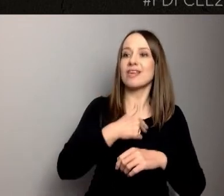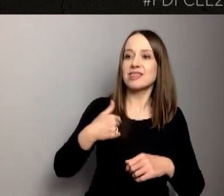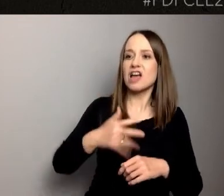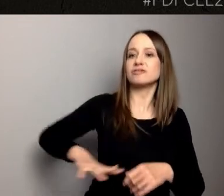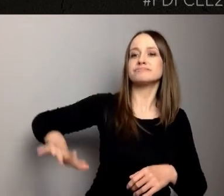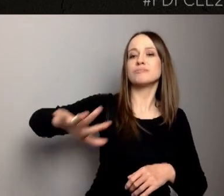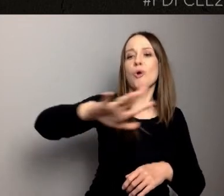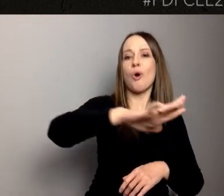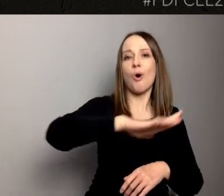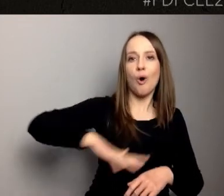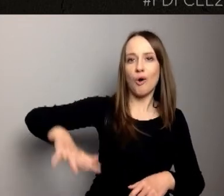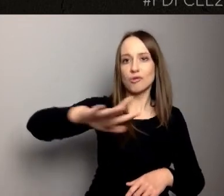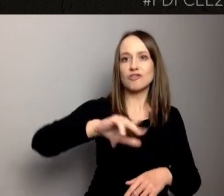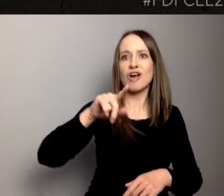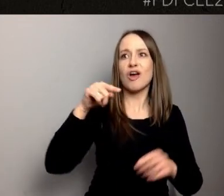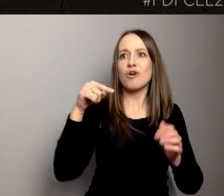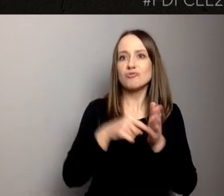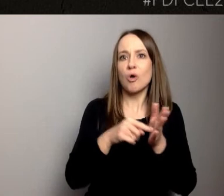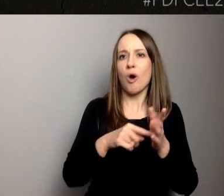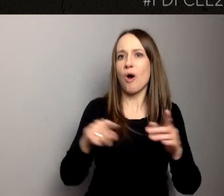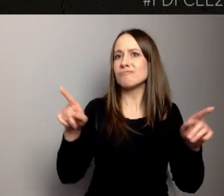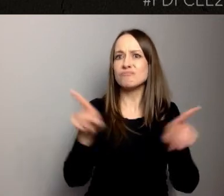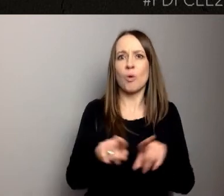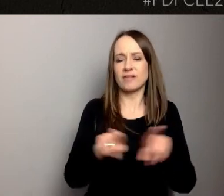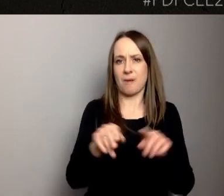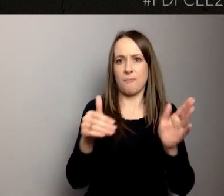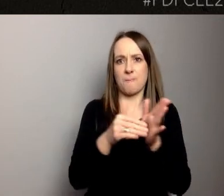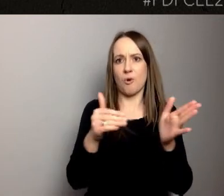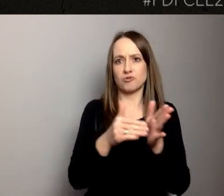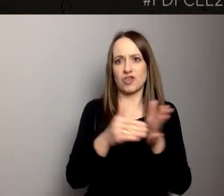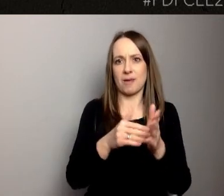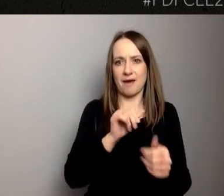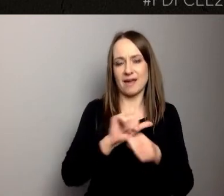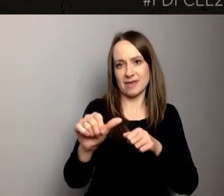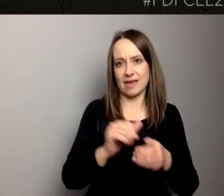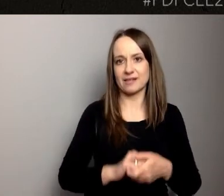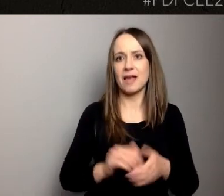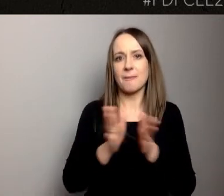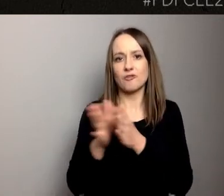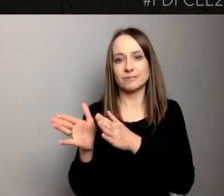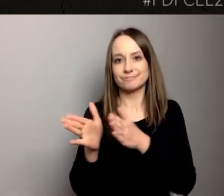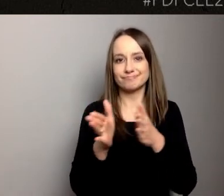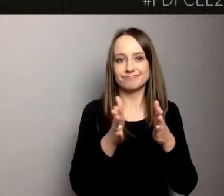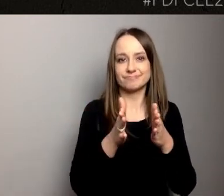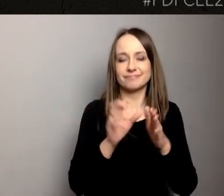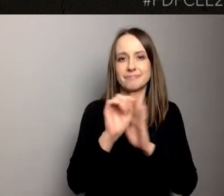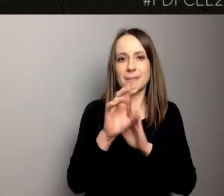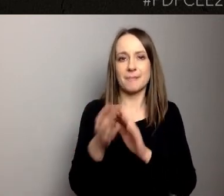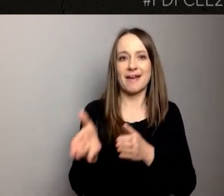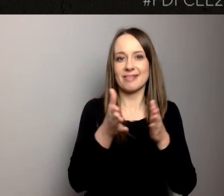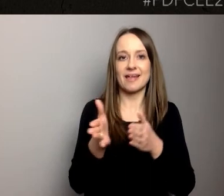I jeśli poprosiłabym dalej, miniemy może też tą część prezentacji, w której mówię o sobie,